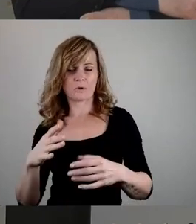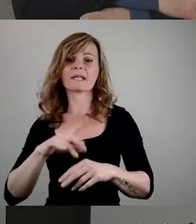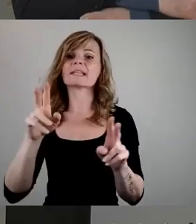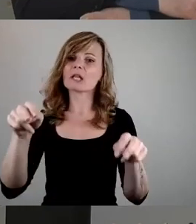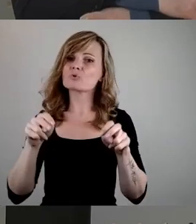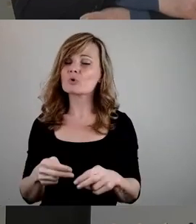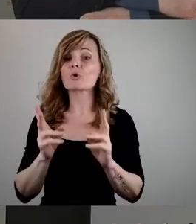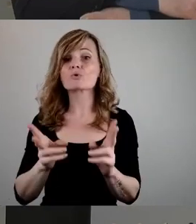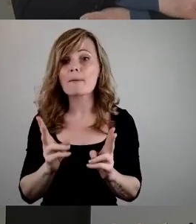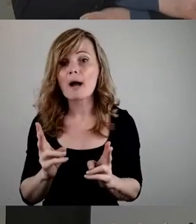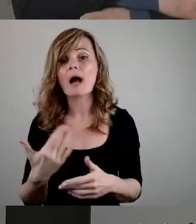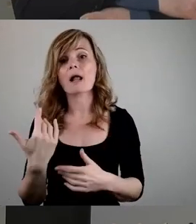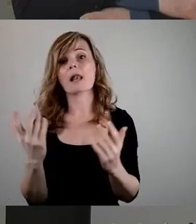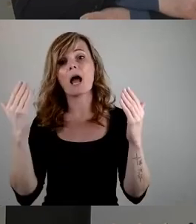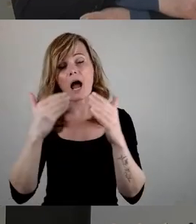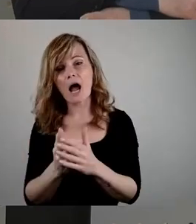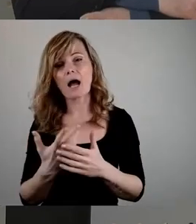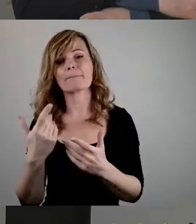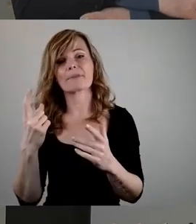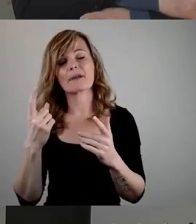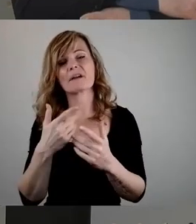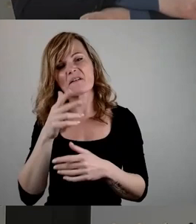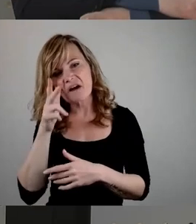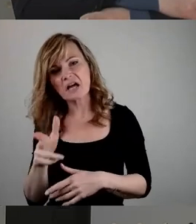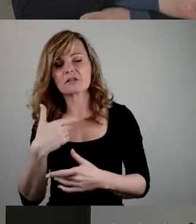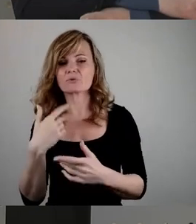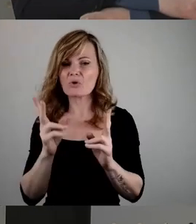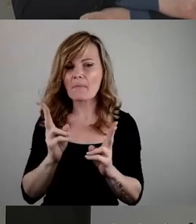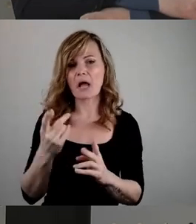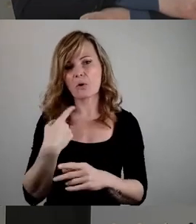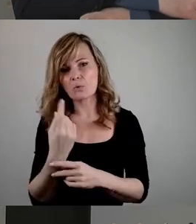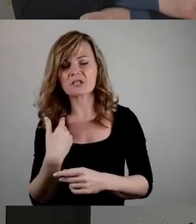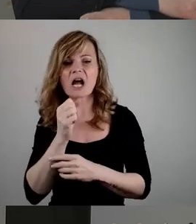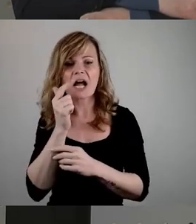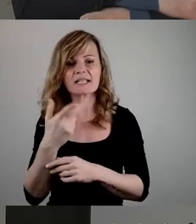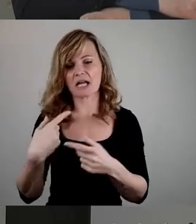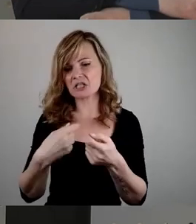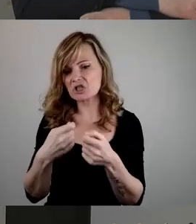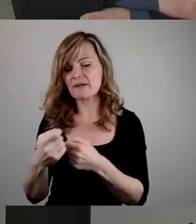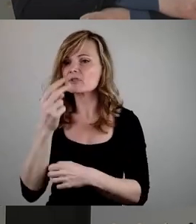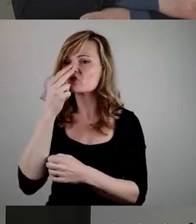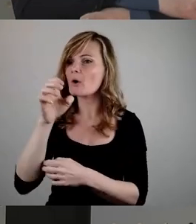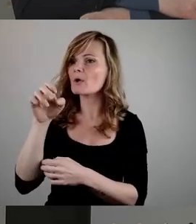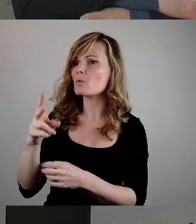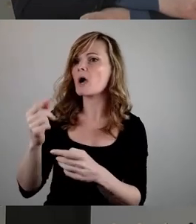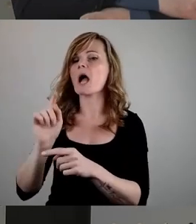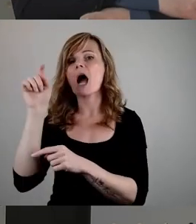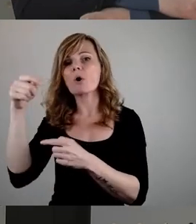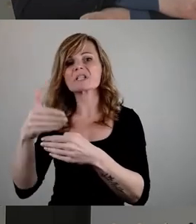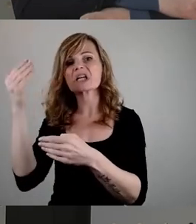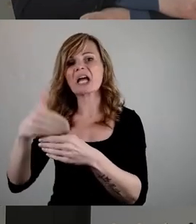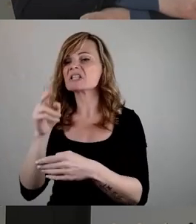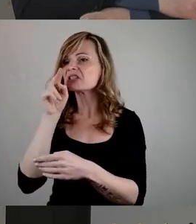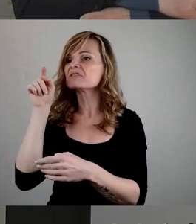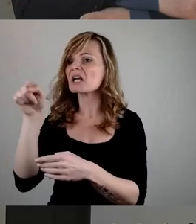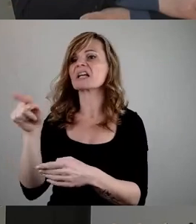menschenverzehrenden, armverachtenden, kapitalistischen Alltagsgeschäft zurück, beweisen an den EU-Außengrenzen, welche Leben nun wirklich nichts wert sind